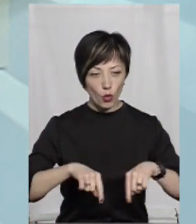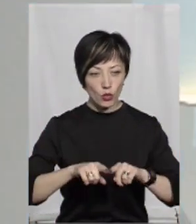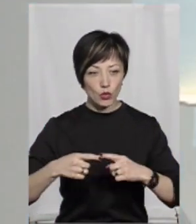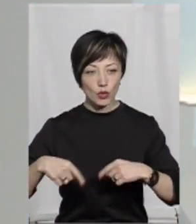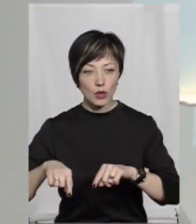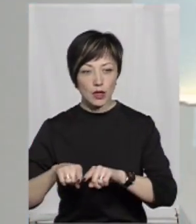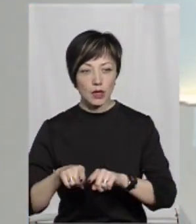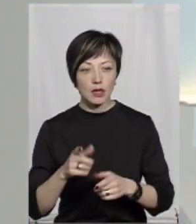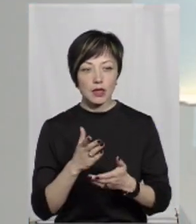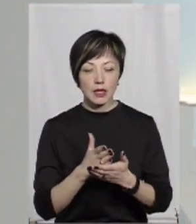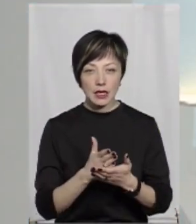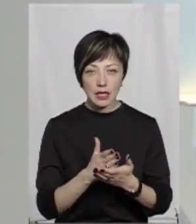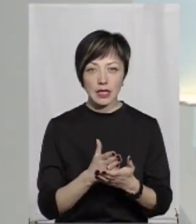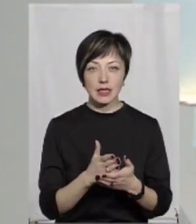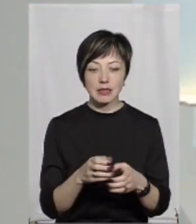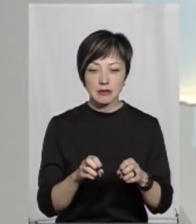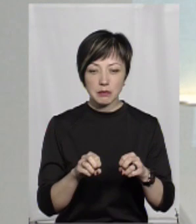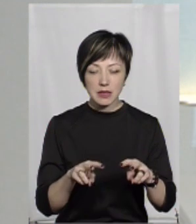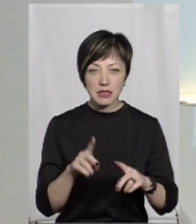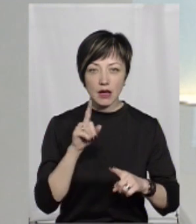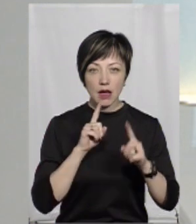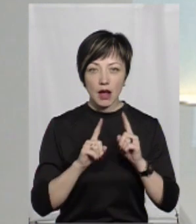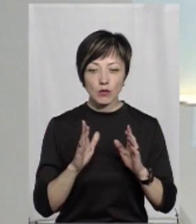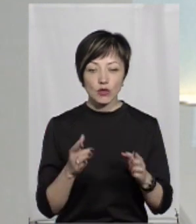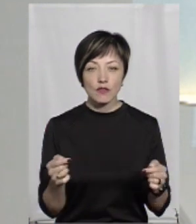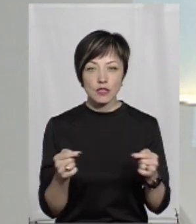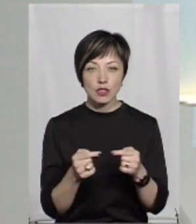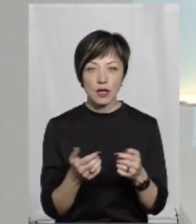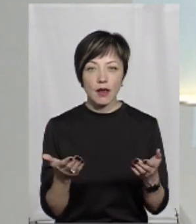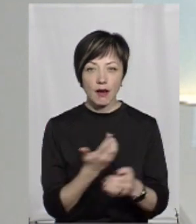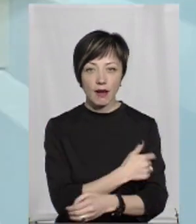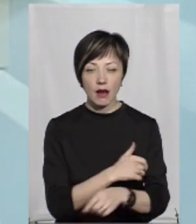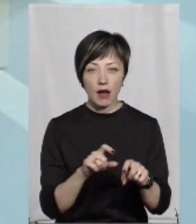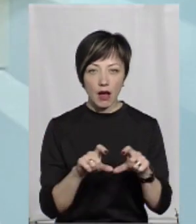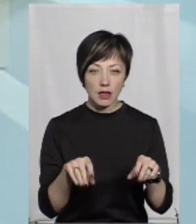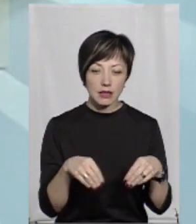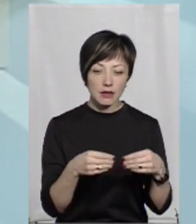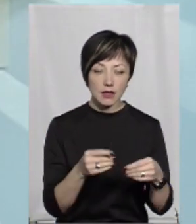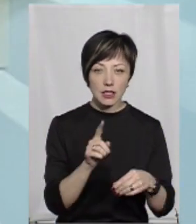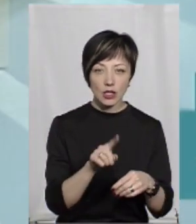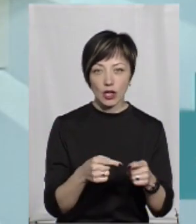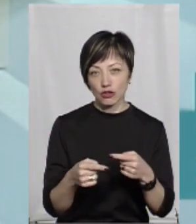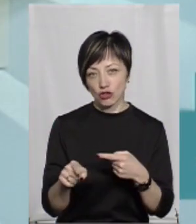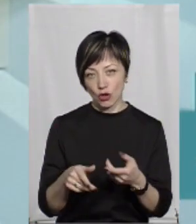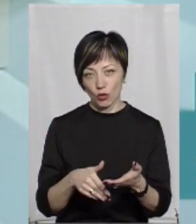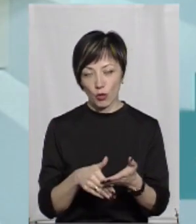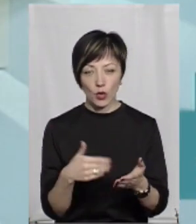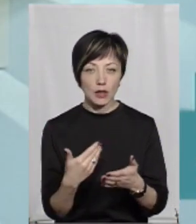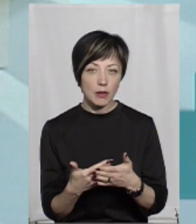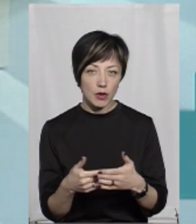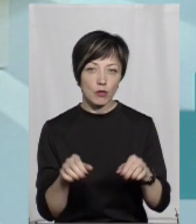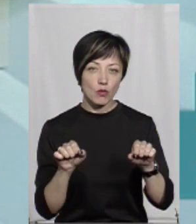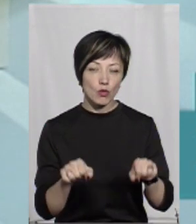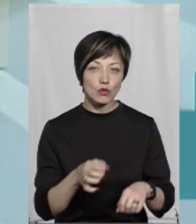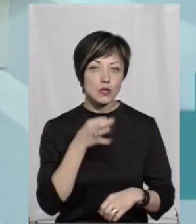І також є госпітальні ради, які будуть визначати, в яких лікарнях буде надаватися та чи інша медична допомога. До прикладу,